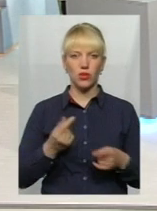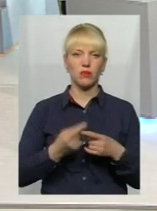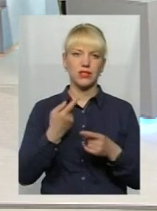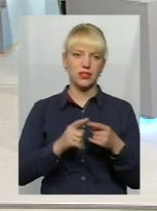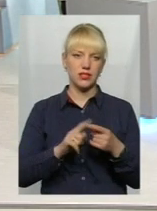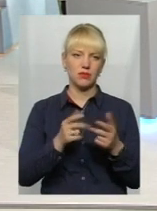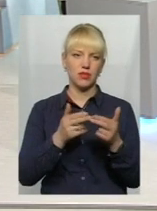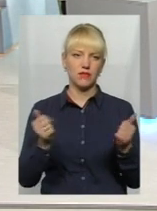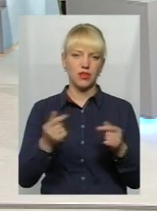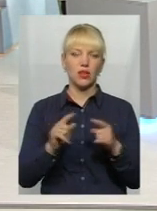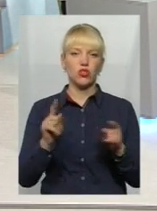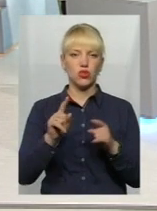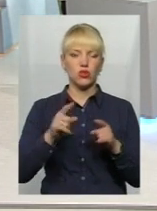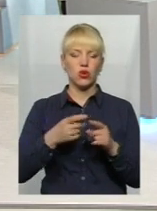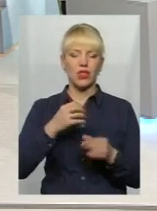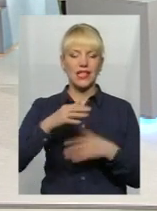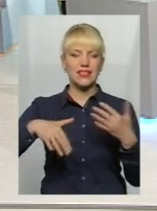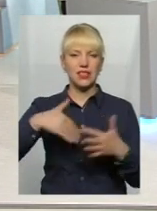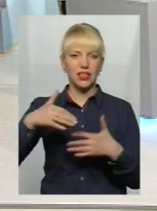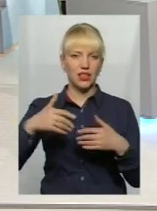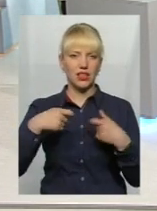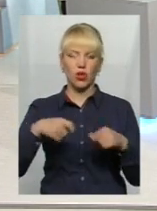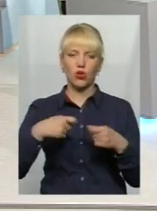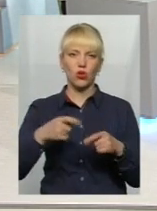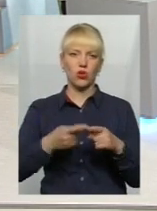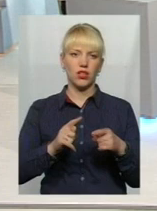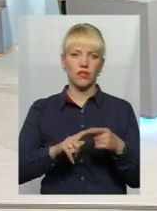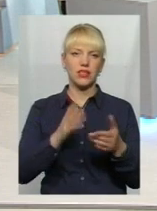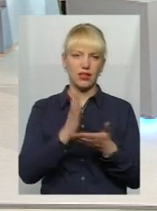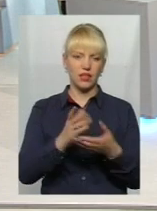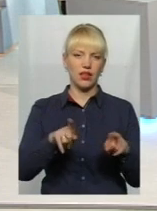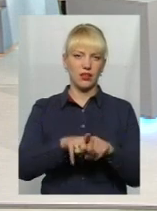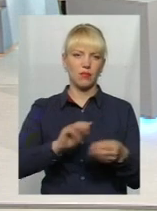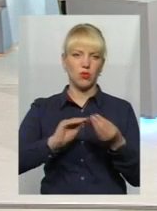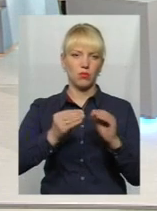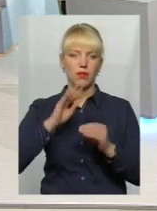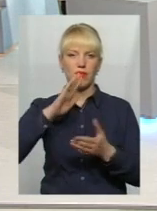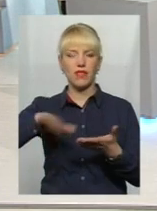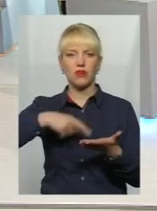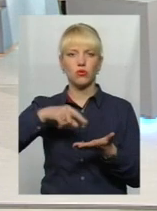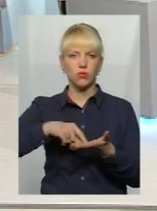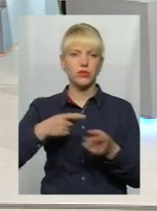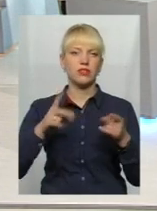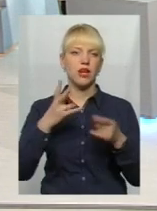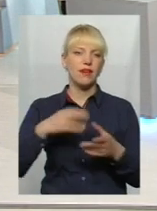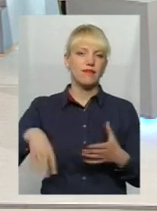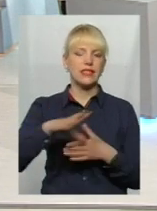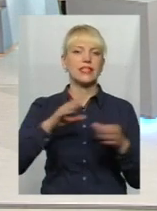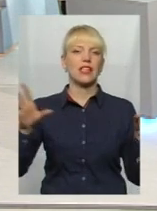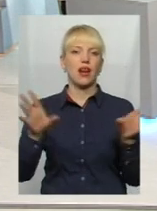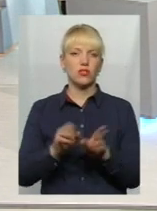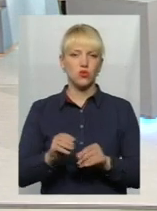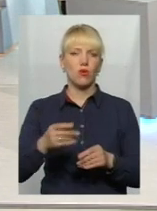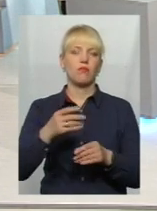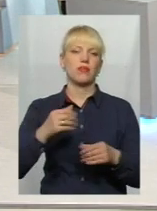щодо стихійної торгівлі. Дійсно, проблематика є в нашому місці, але ми всі разом намагаємось